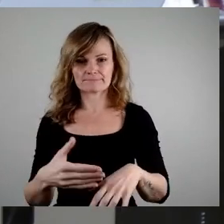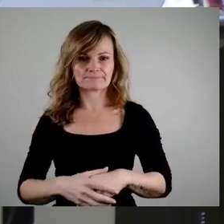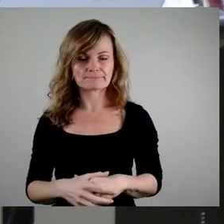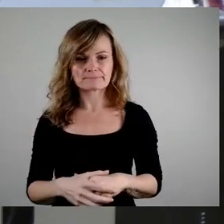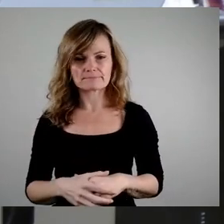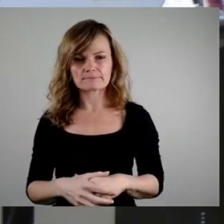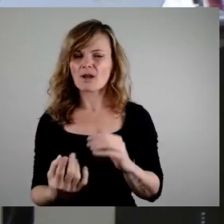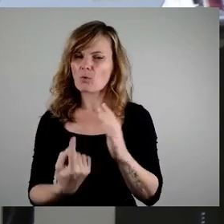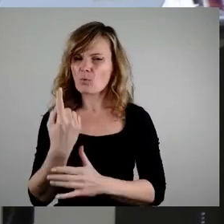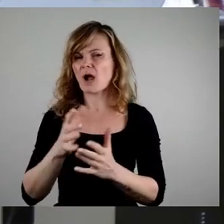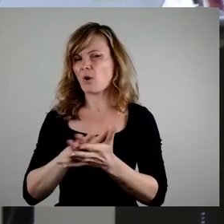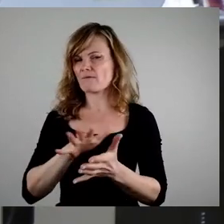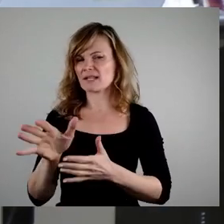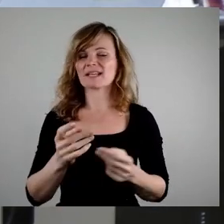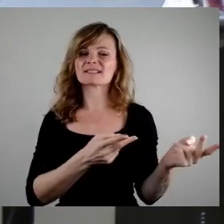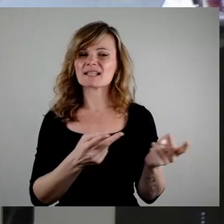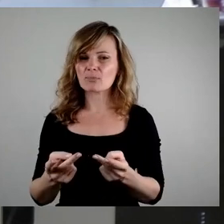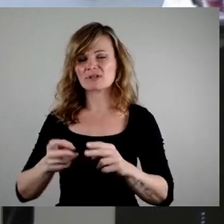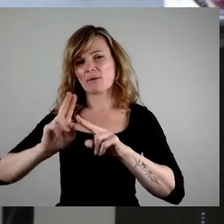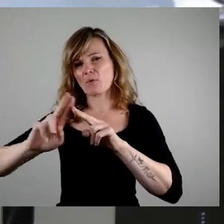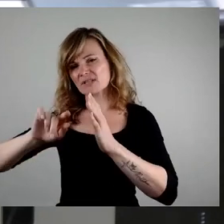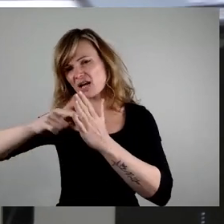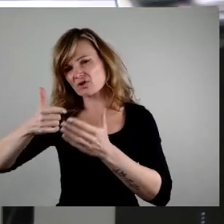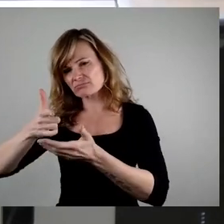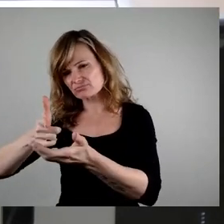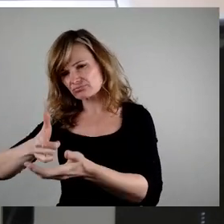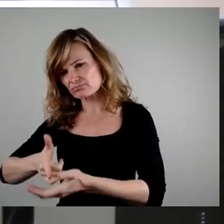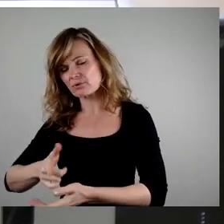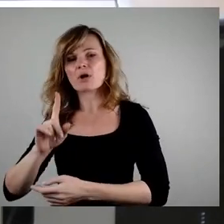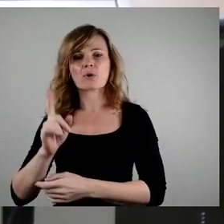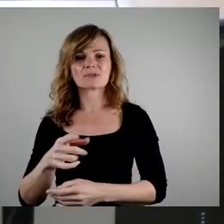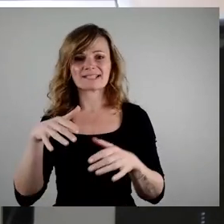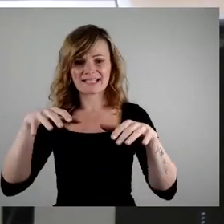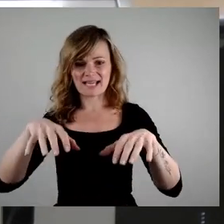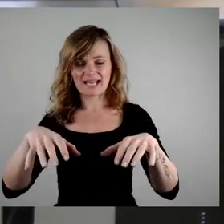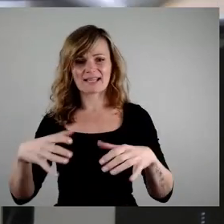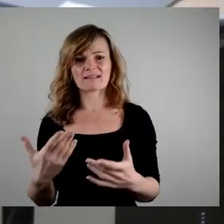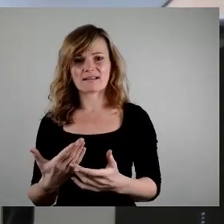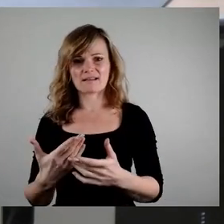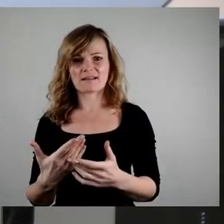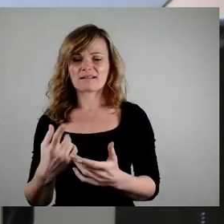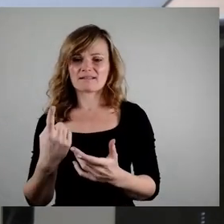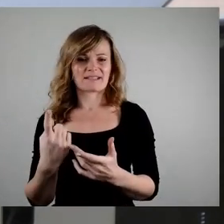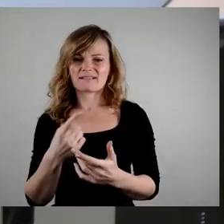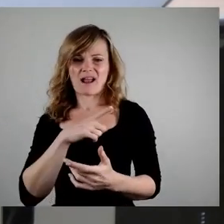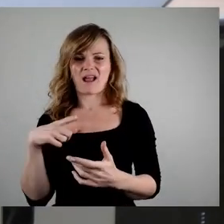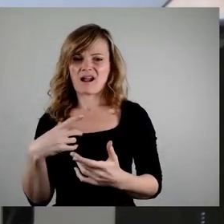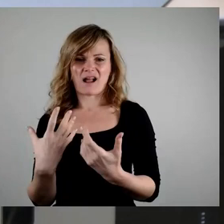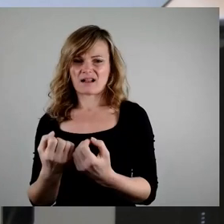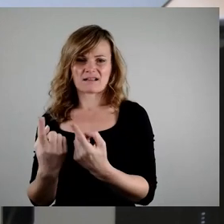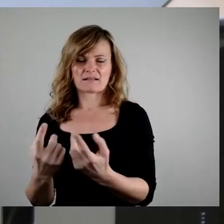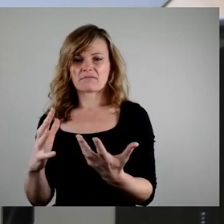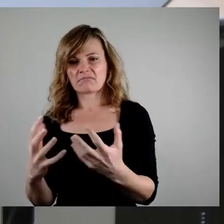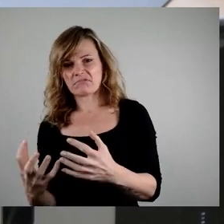Aufwand bei Transport und Montage und verkürzt die Lebensdauer der entsprechenden Geräte. Umzüge sollten also im Interesse nachhaltigen